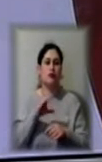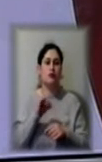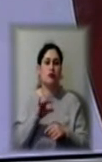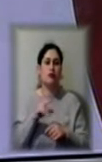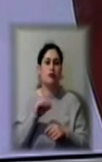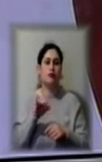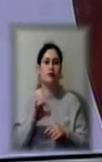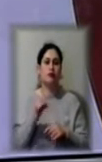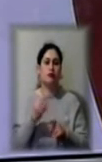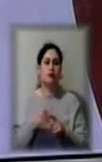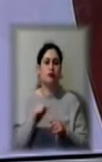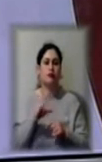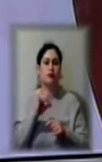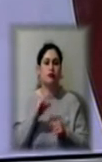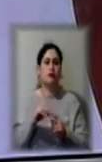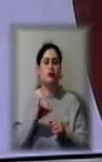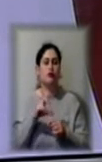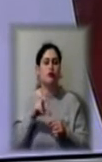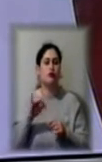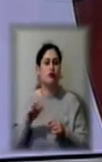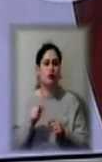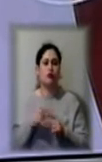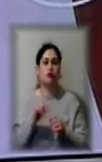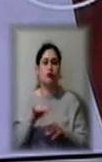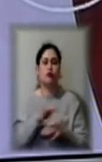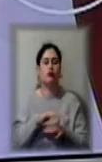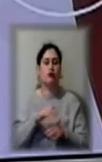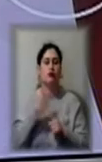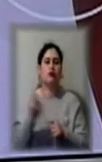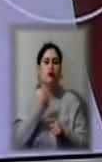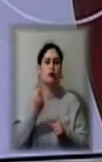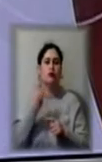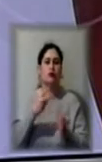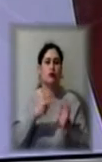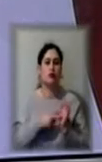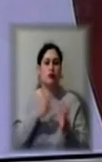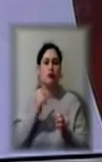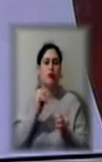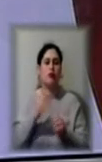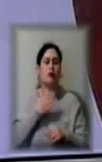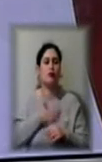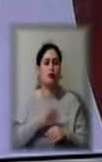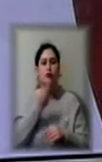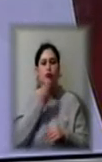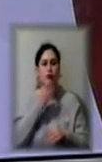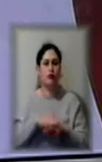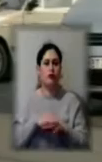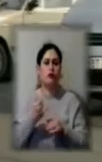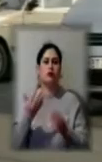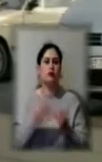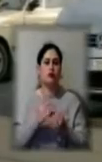даними управління Держпродспоживслужби, на території області 37 агропродовольчих ринків, 10 із яких у Херсоні.